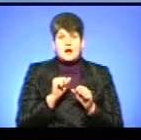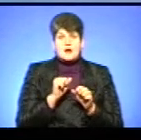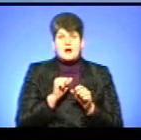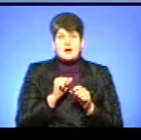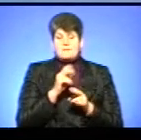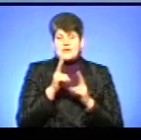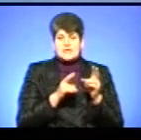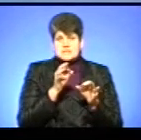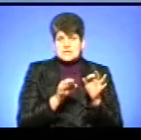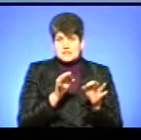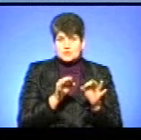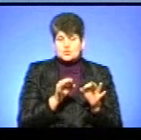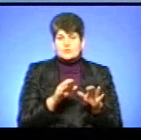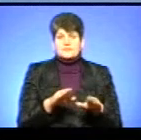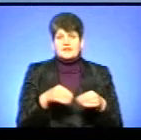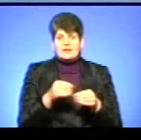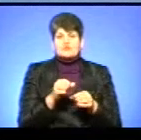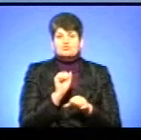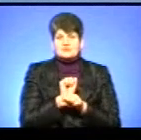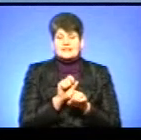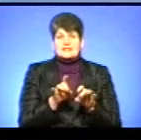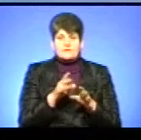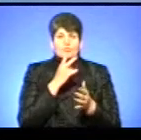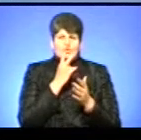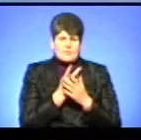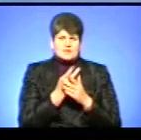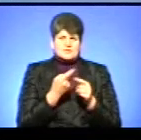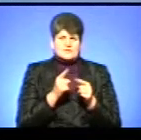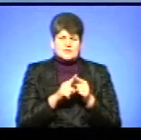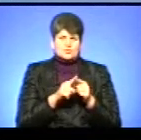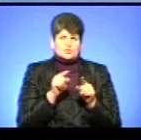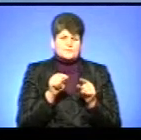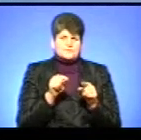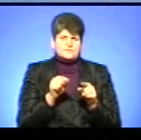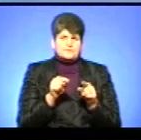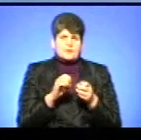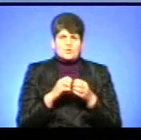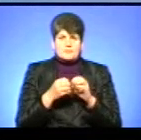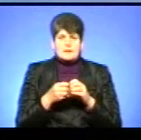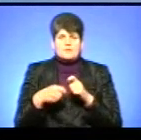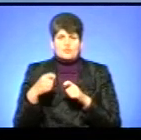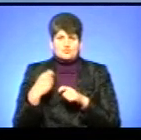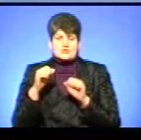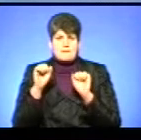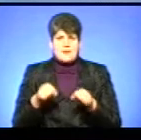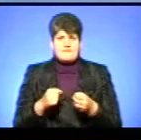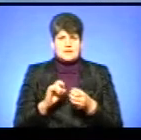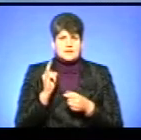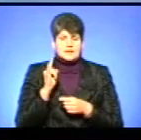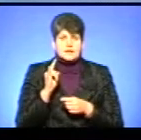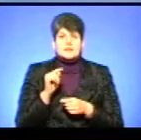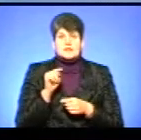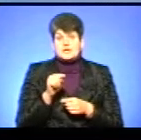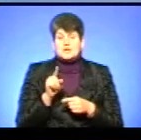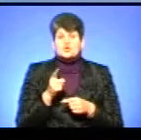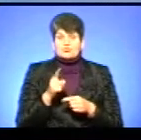виходив з необхідності зупинити це рішення, оскільки, мабуть, він побачив ці кричущі загрози у порушенні прав дитини. Яким чином